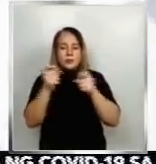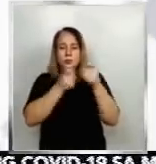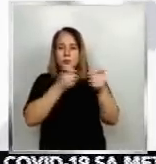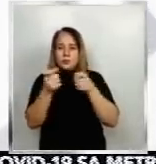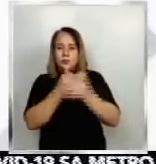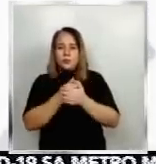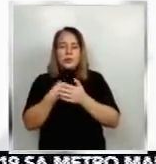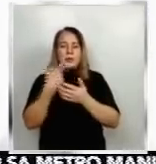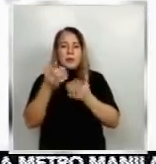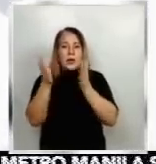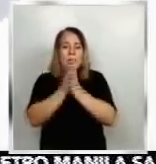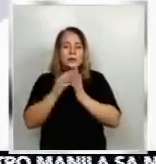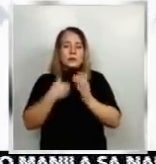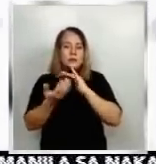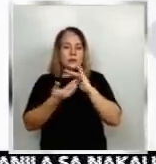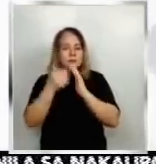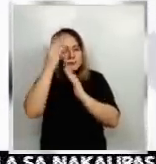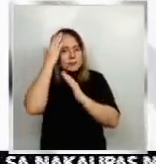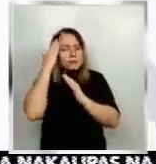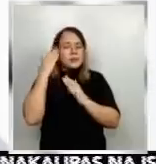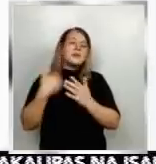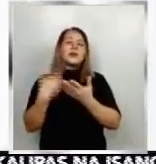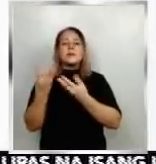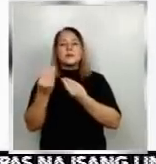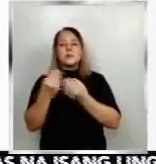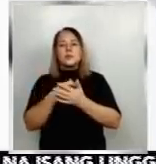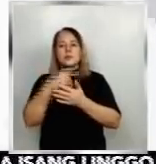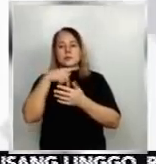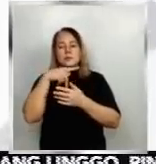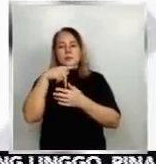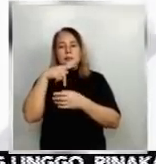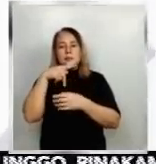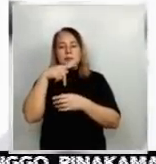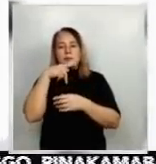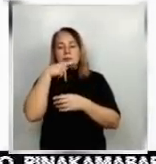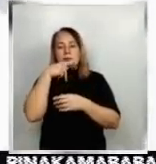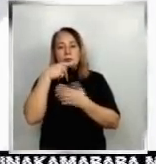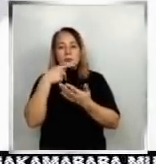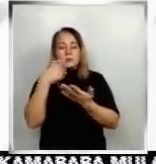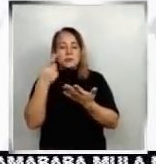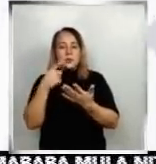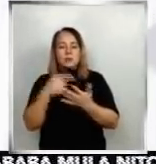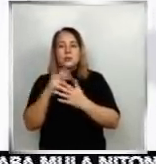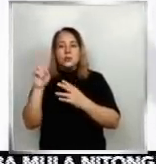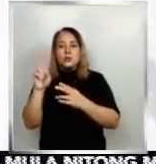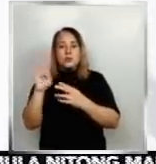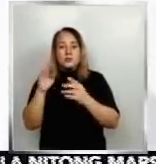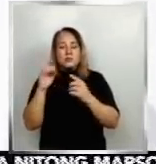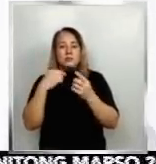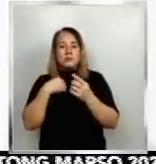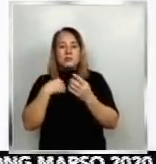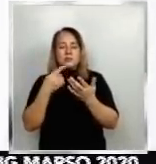rin nila sa kanilang mga kliyente na mag-update ng mga password. Nakikipagtulungan na rin daw ang Union Bank sa embesigasyon ng BDO at